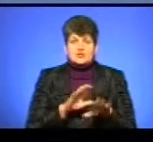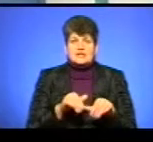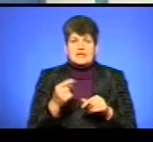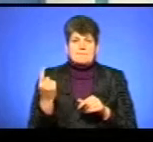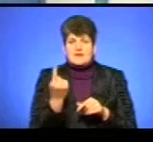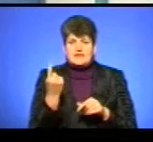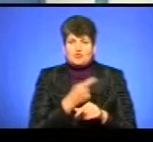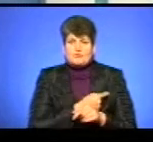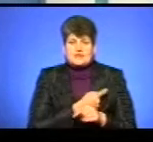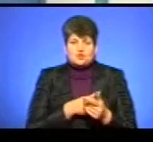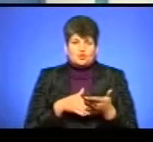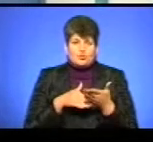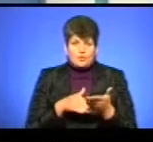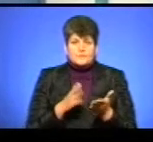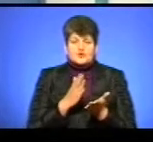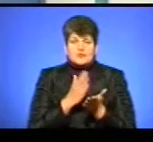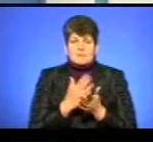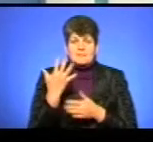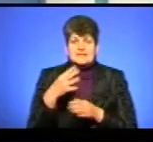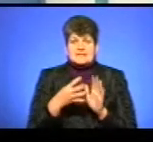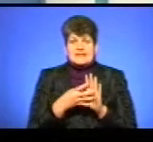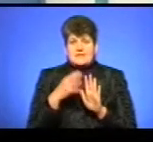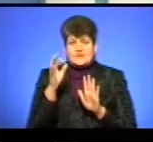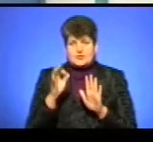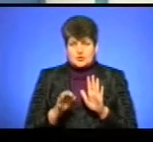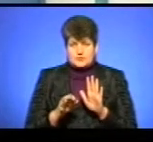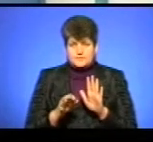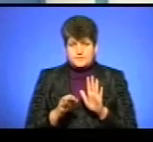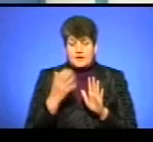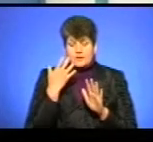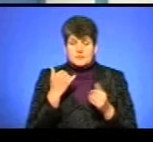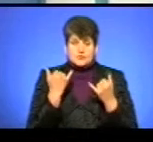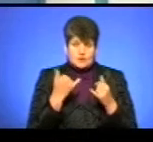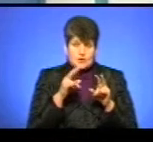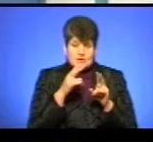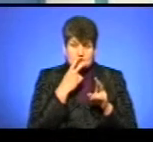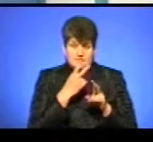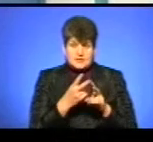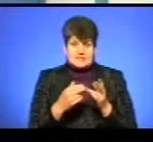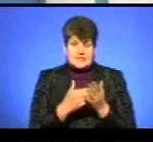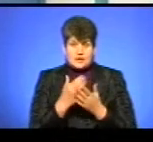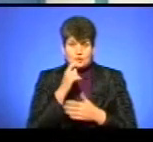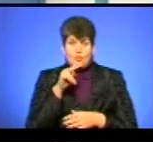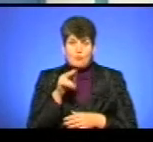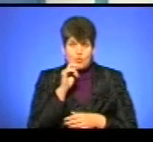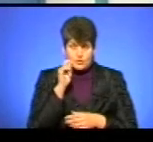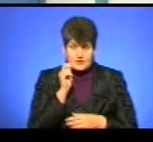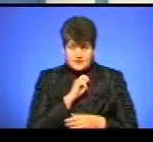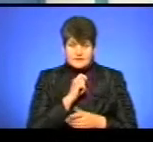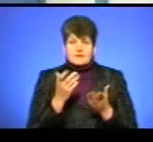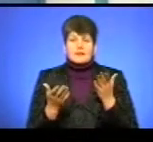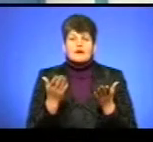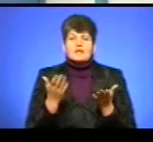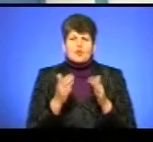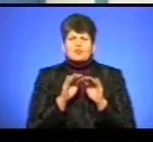медичну допомогу, що становить 59%. І коли ми сьогодні вже дивилися на карту по Україні, і на якому